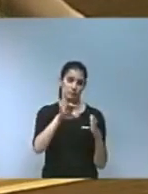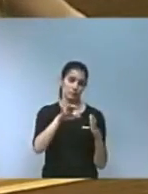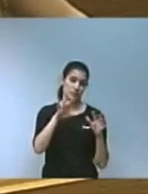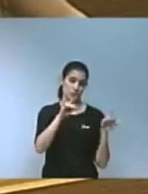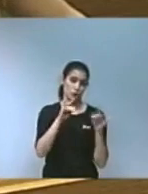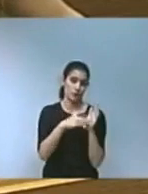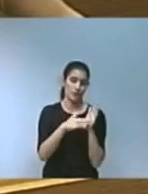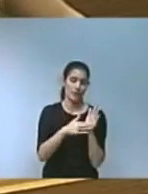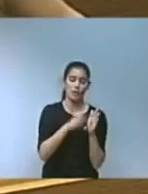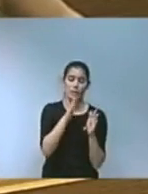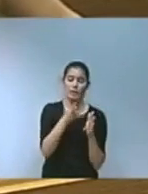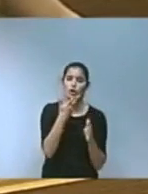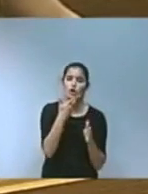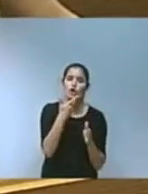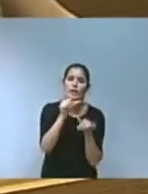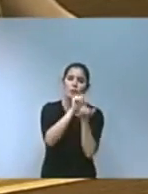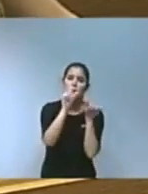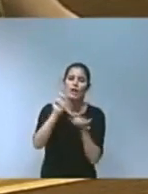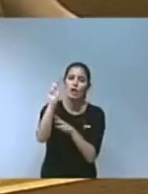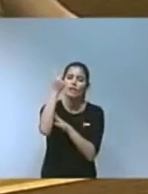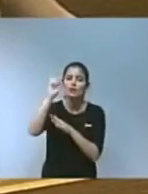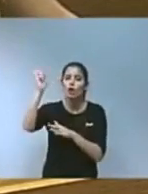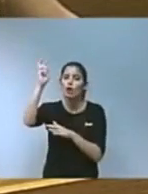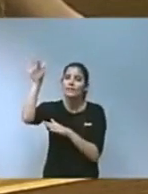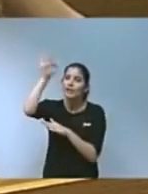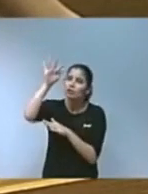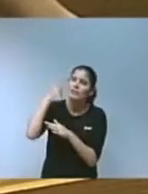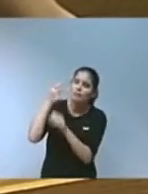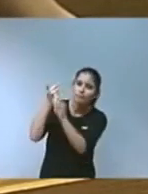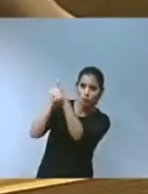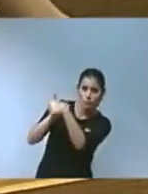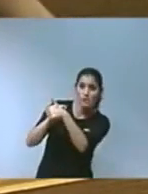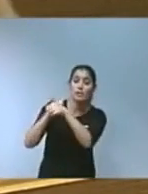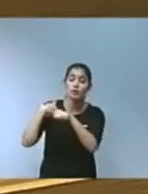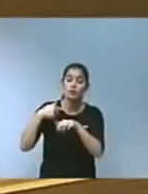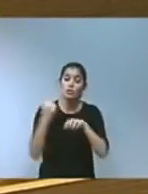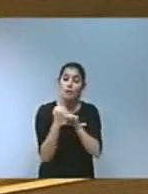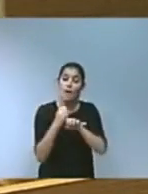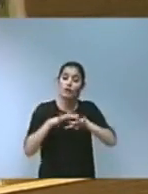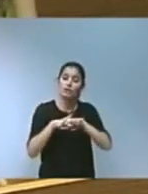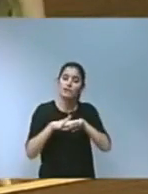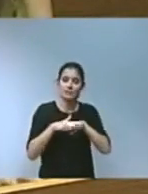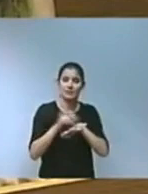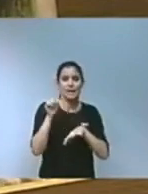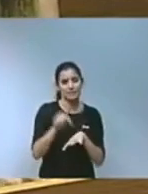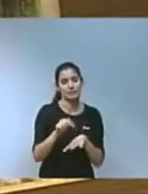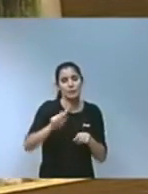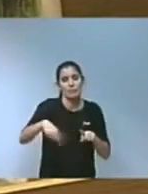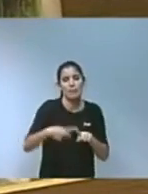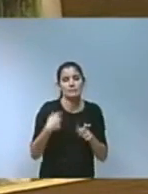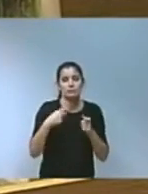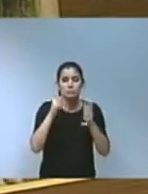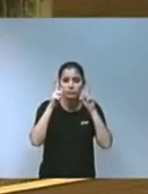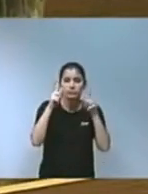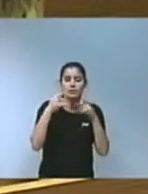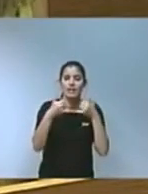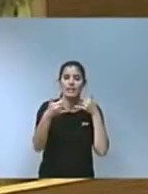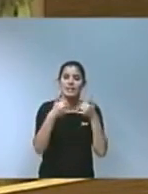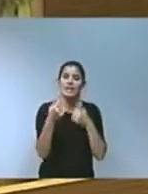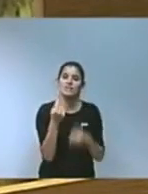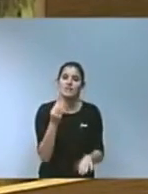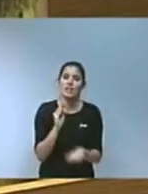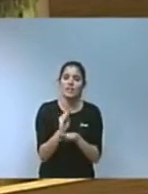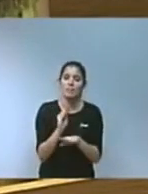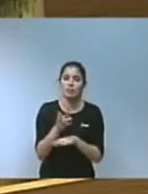conèixer models exitosos d'altres geografies treballant en xarxa, així com identificar línies de finançament en aquestes